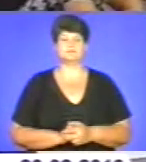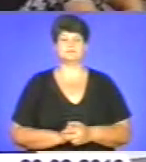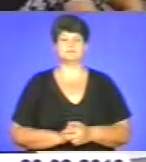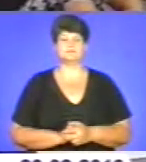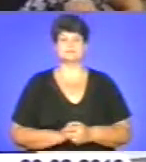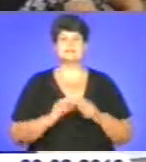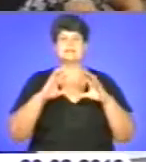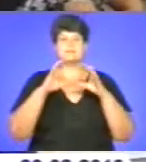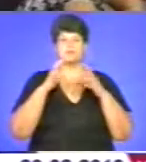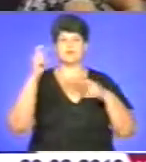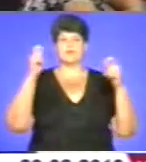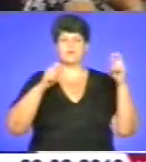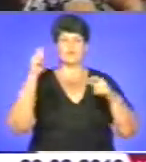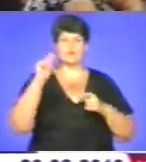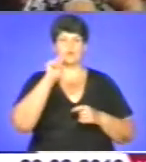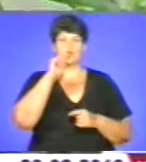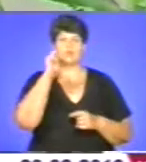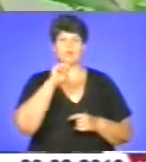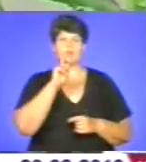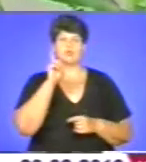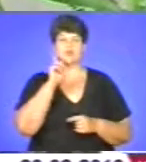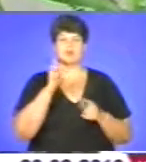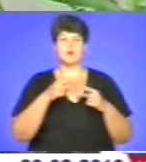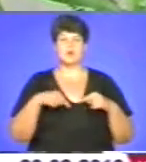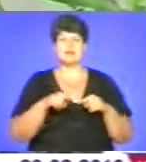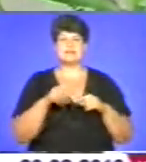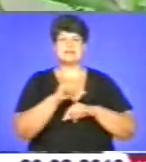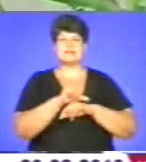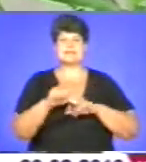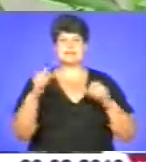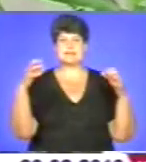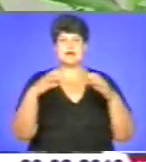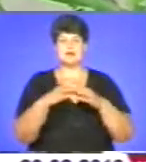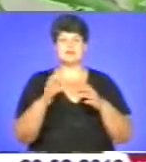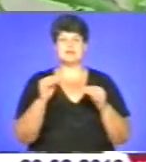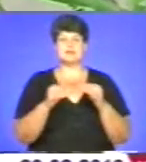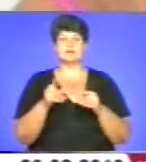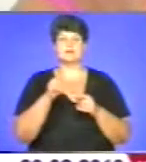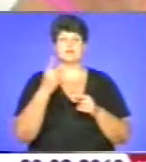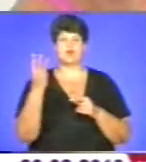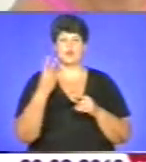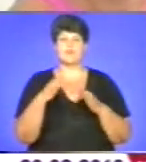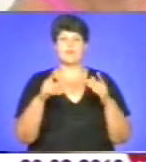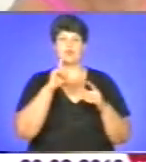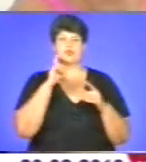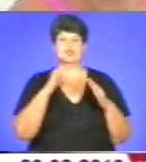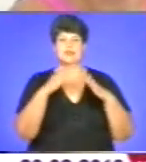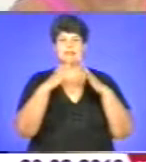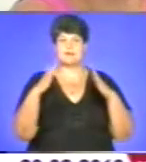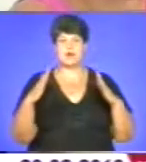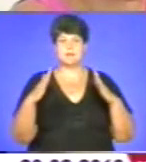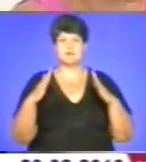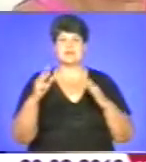Світовий форум українських молодіжних організацій діаспори складається з трьох етапів. Молодіжний табір, власне сам форум та